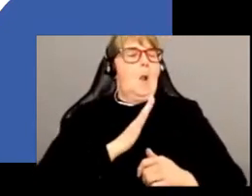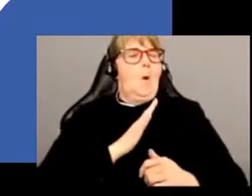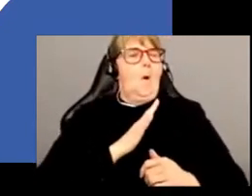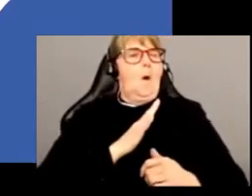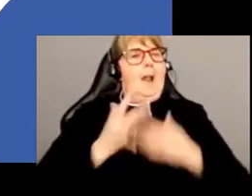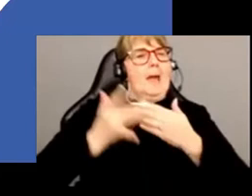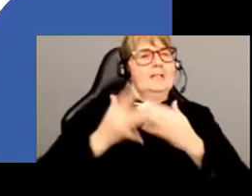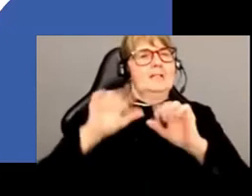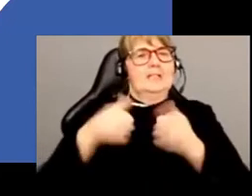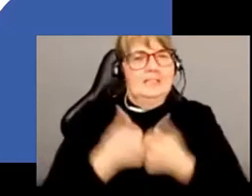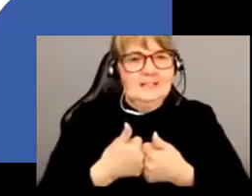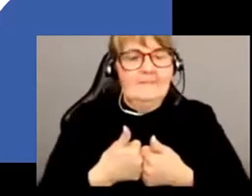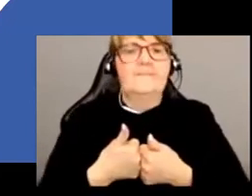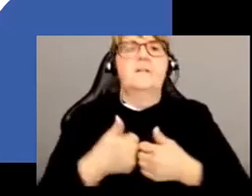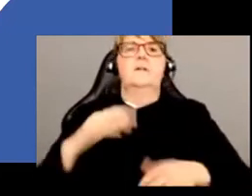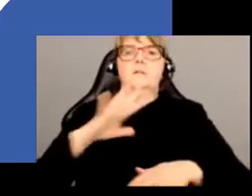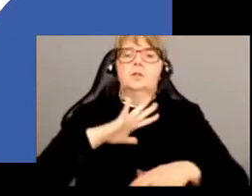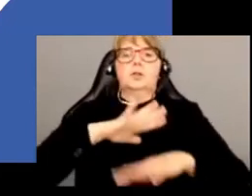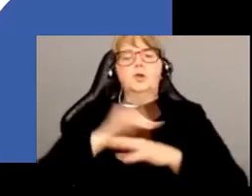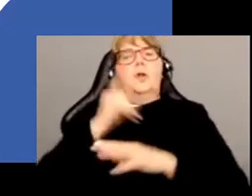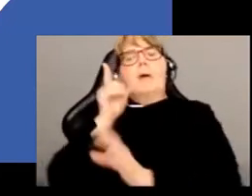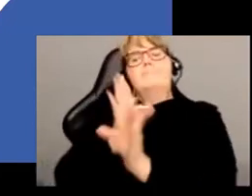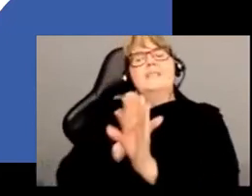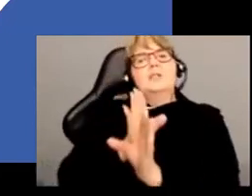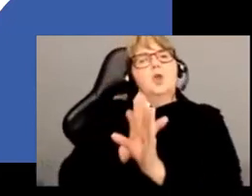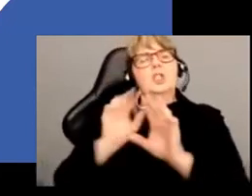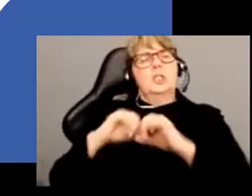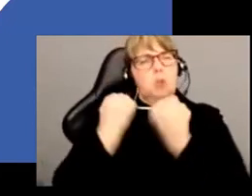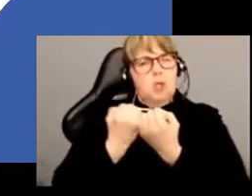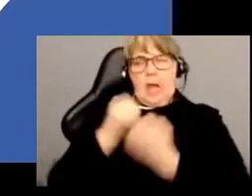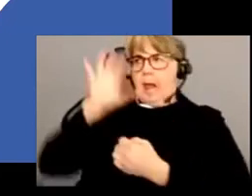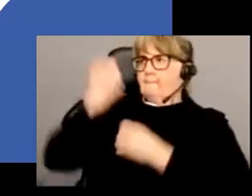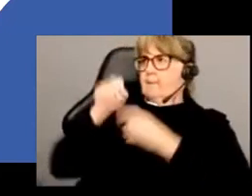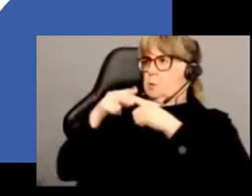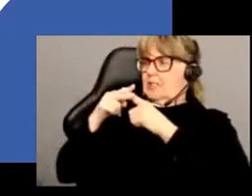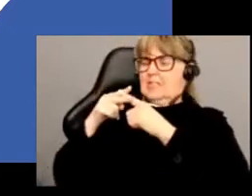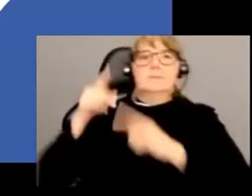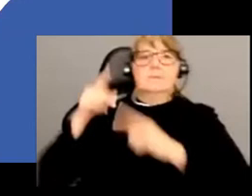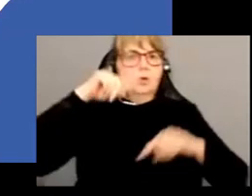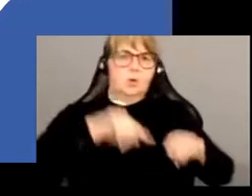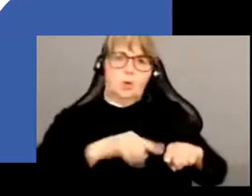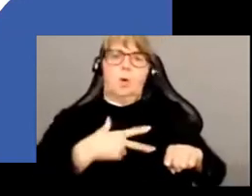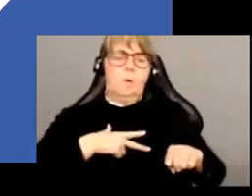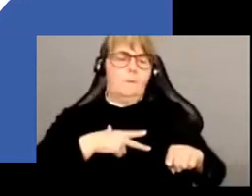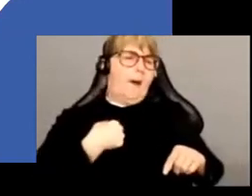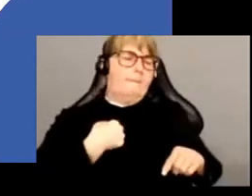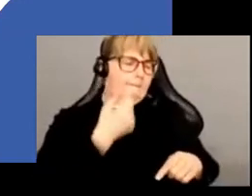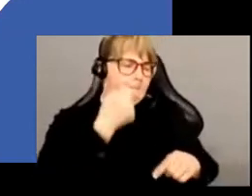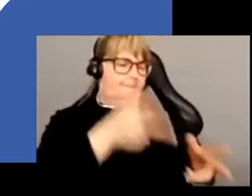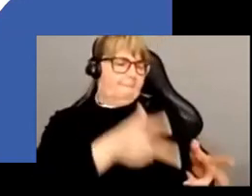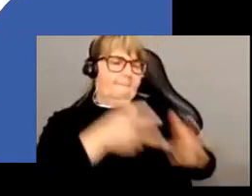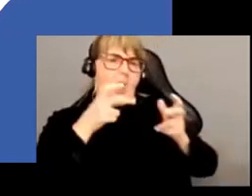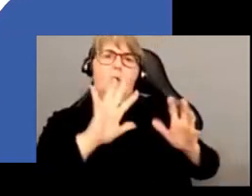c'est en quoi est-ce que les outils conceptuels de la psychologie sociale peuvent finalement être mis à l'épreuve dans notre compréhension d'une